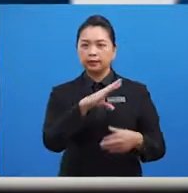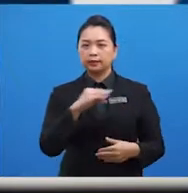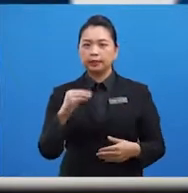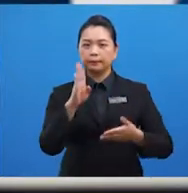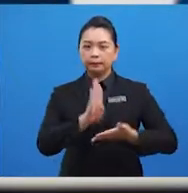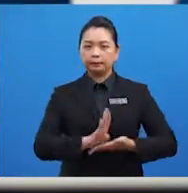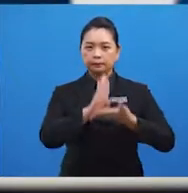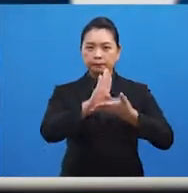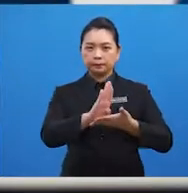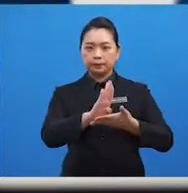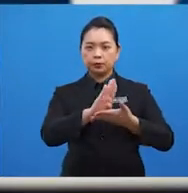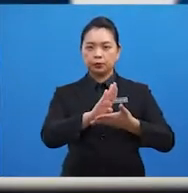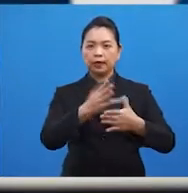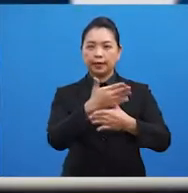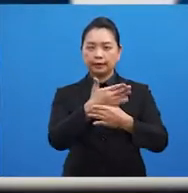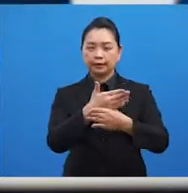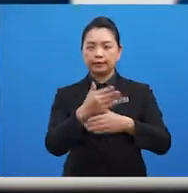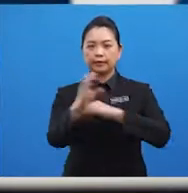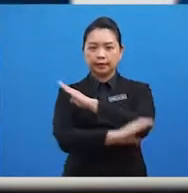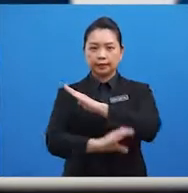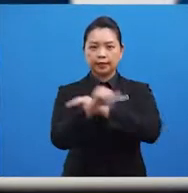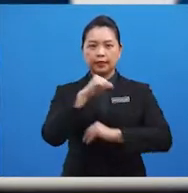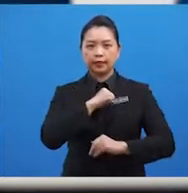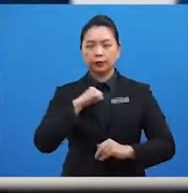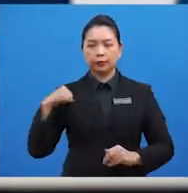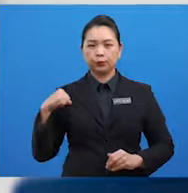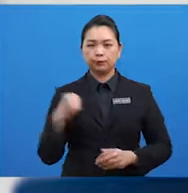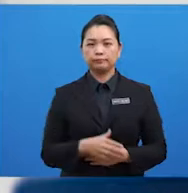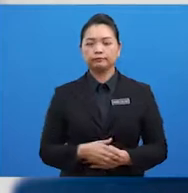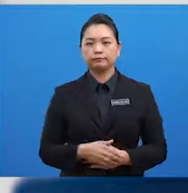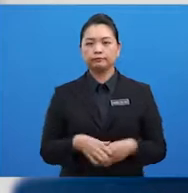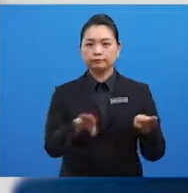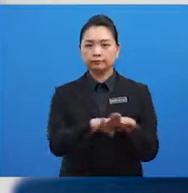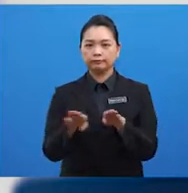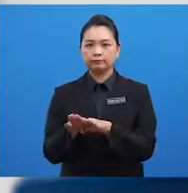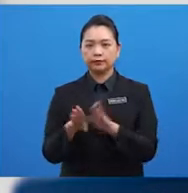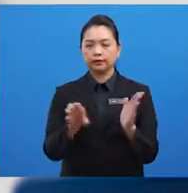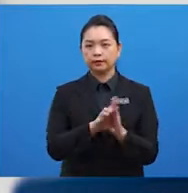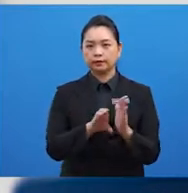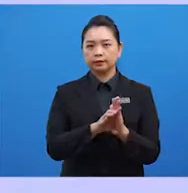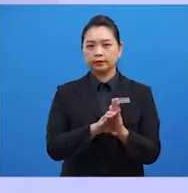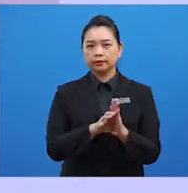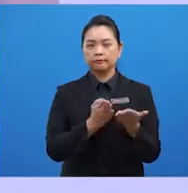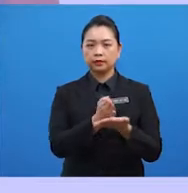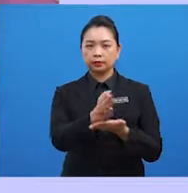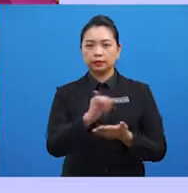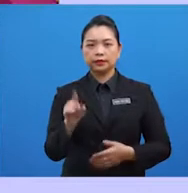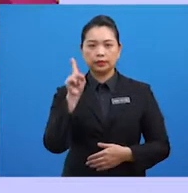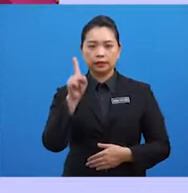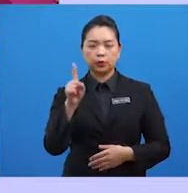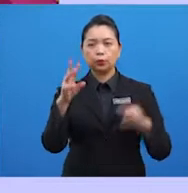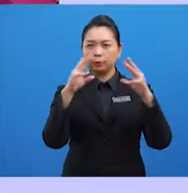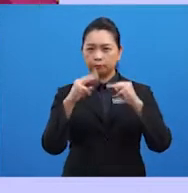dan saling membantu antara negara anggota. Sebagai contoh, melalui